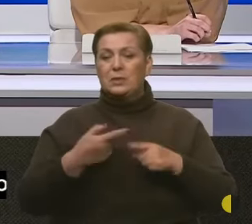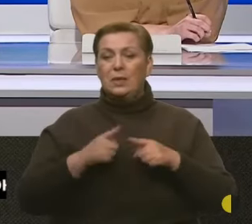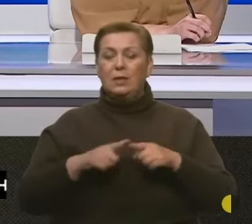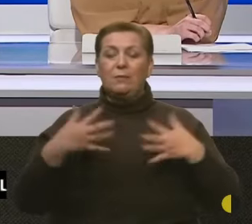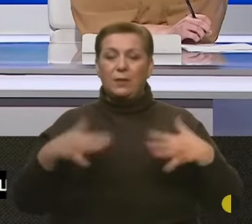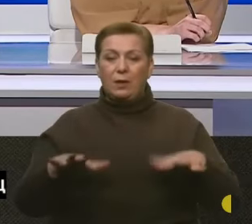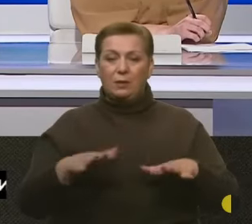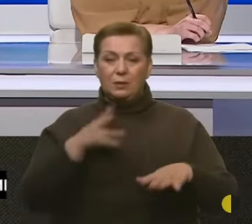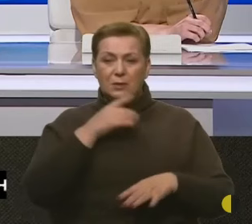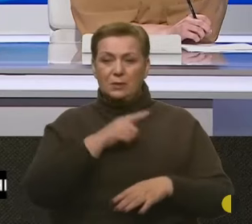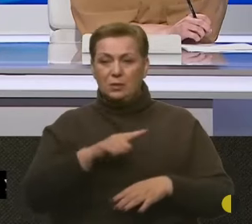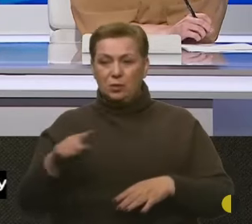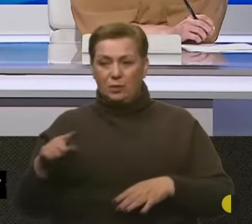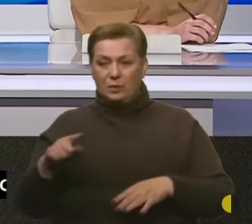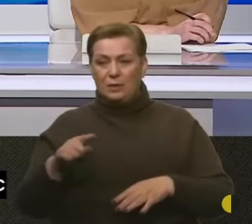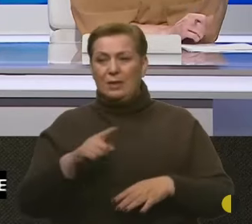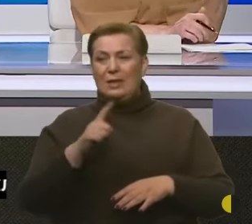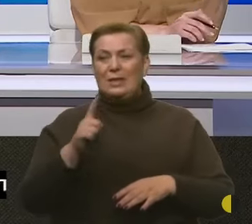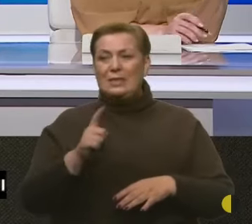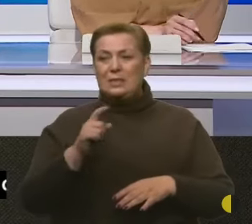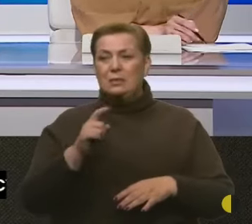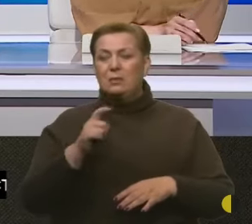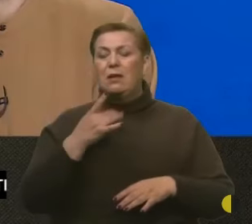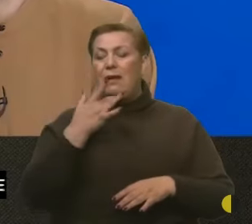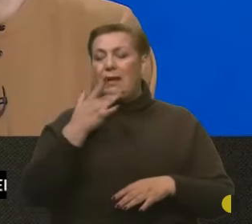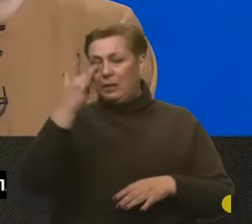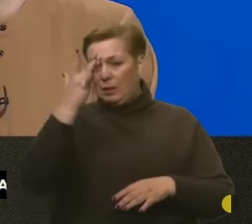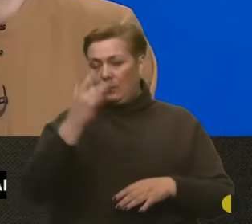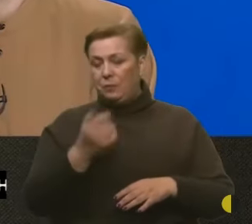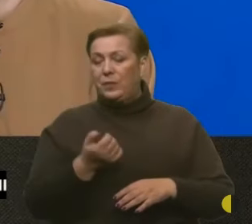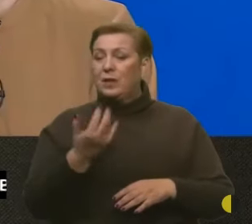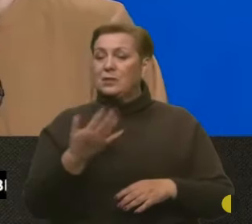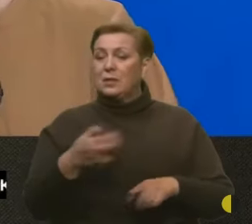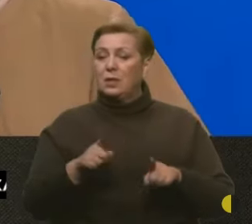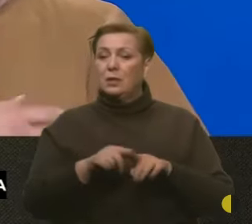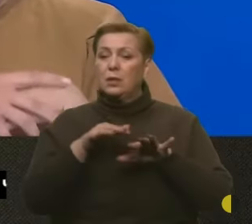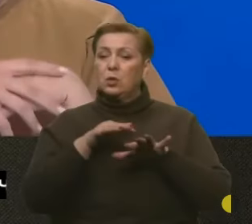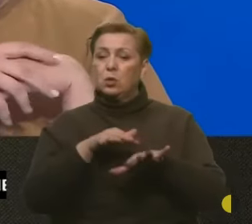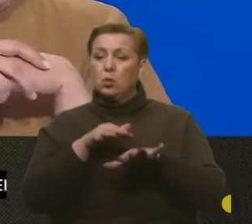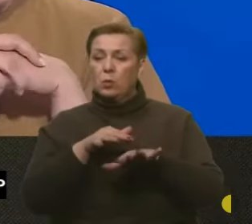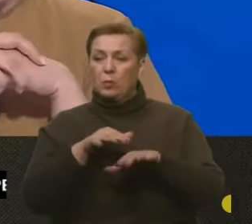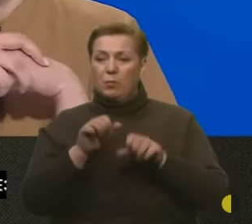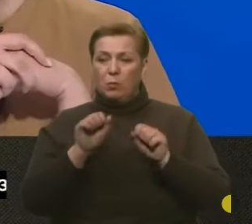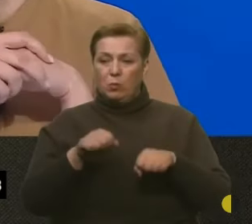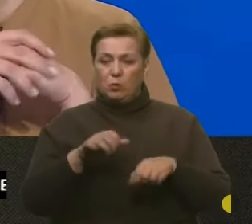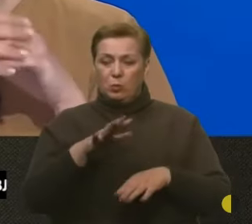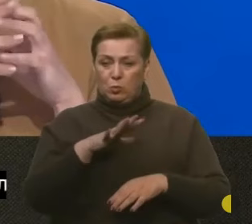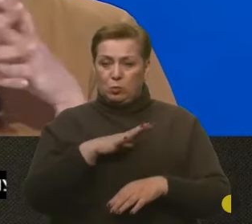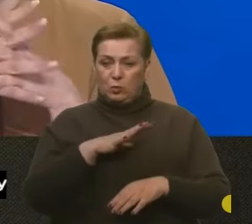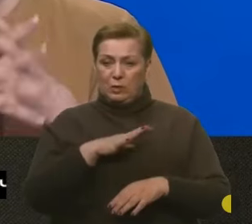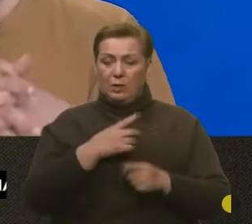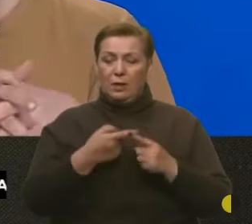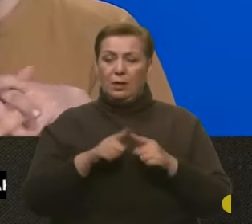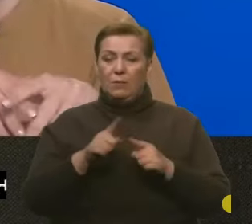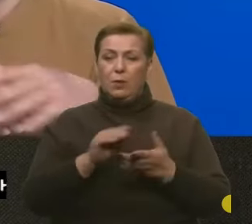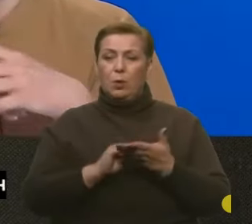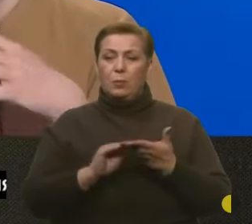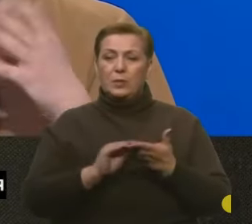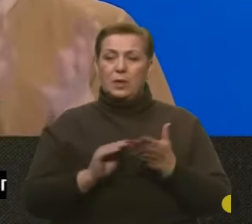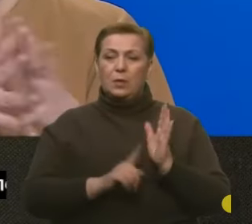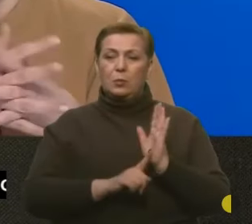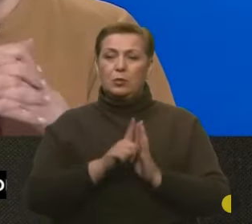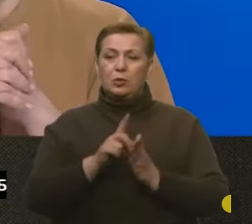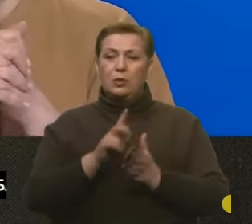бойових дій зліта. А скільки таких штурмів може бути, які ви щойно описали, де починає артилерія, потім